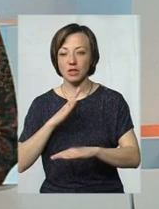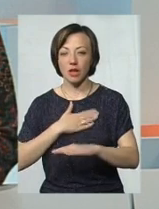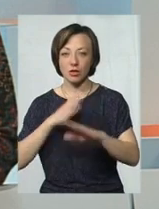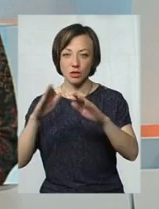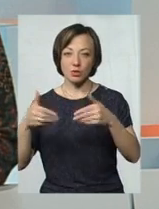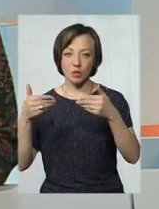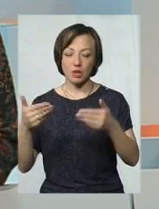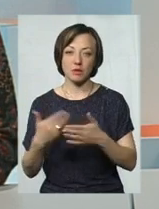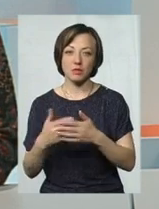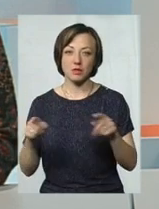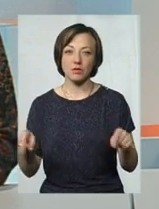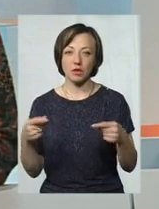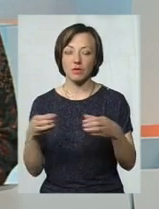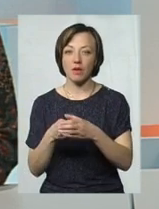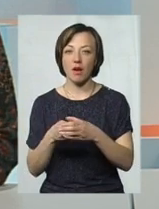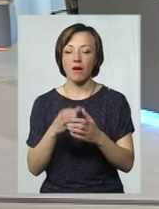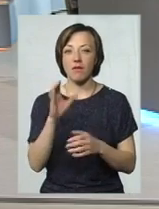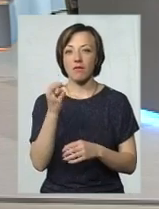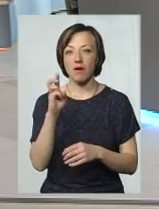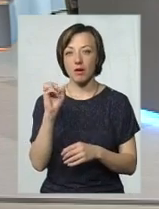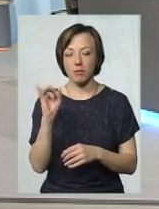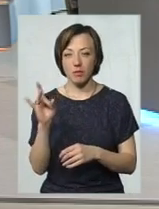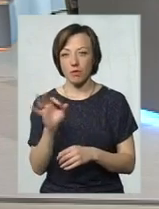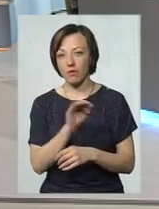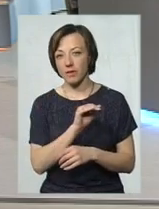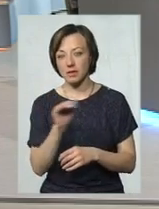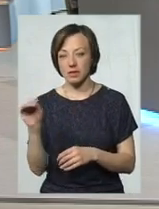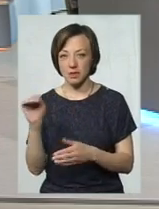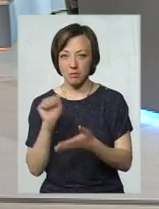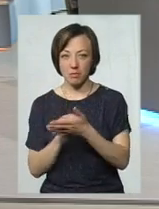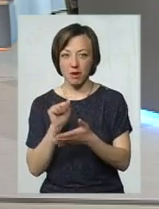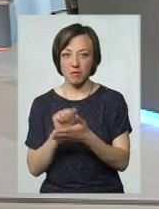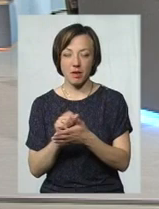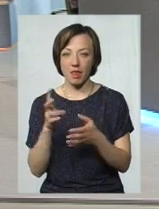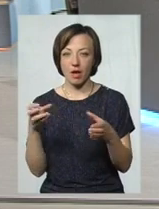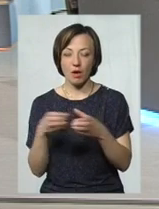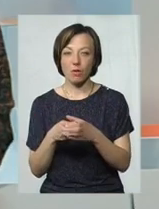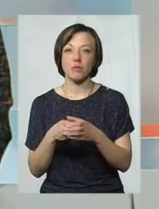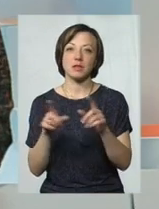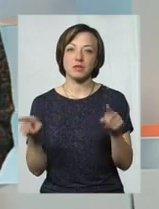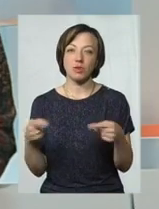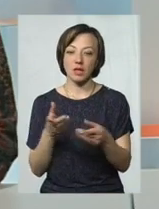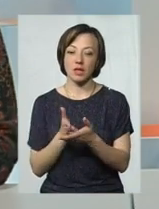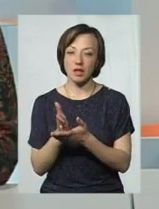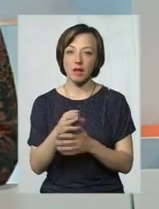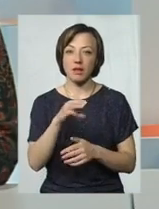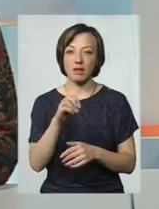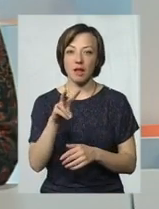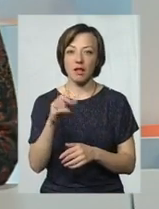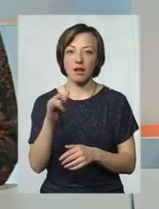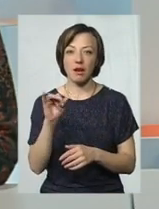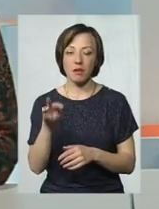Крім того, ми, наприклад, створили групу в Вайбері, яку можна створити, офіційний паблік, я маю на увазі, а не групу. Ми створили канал в Телеграмі, ось